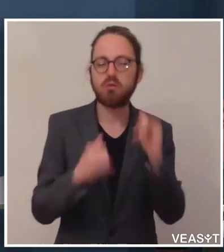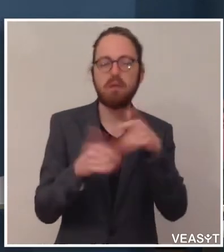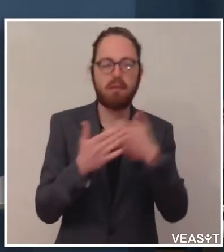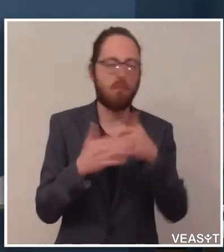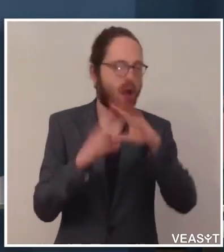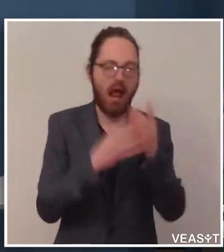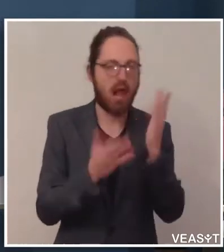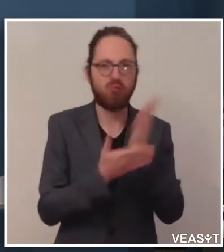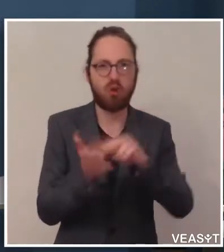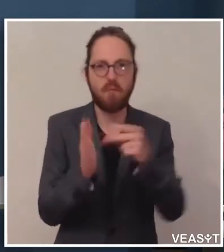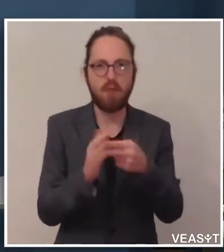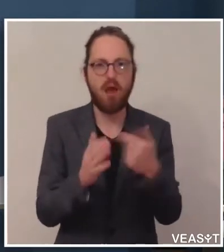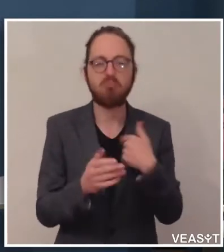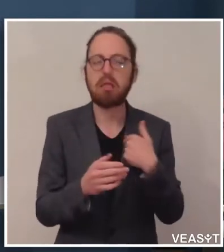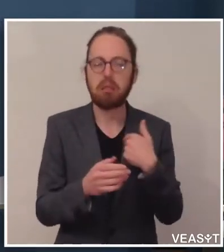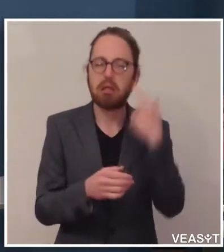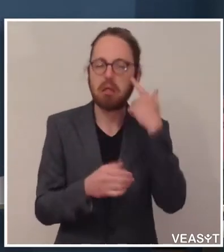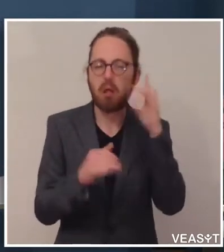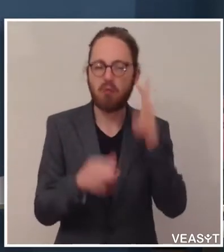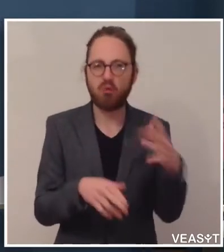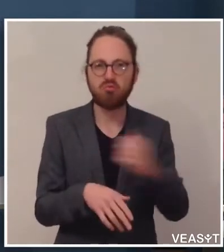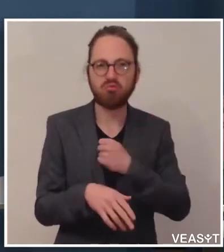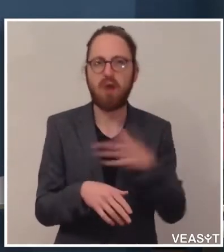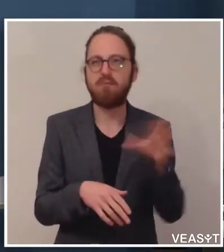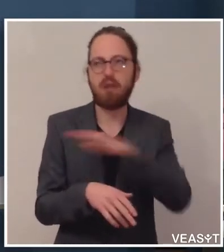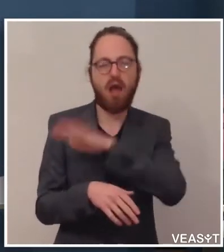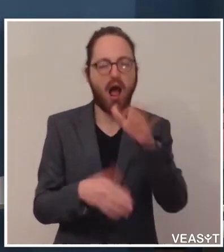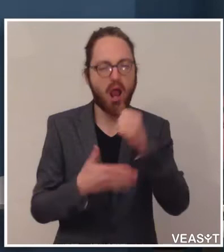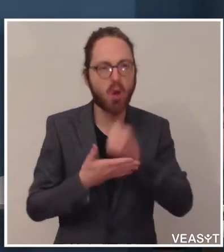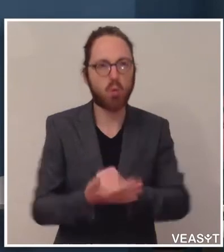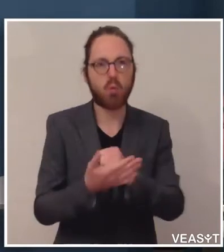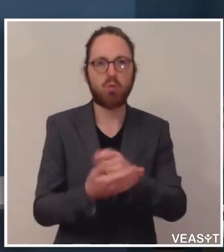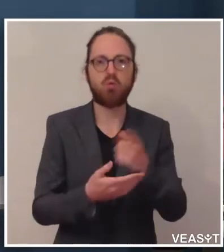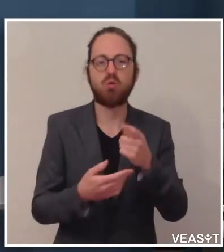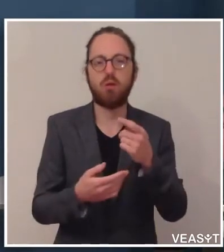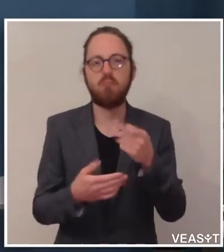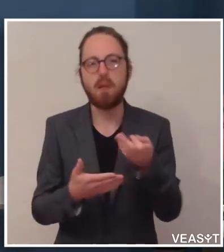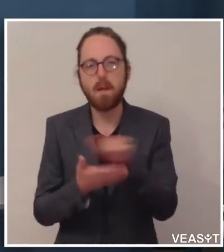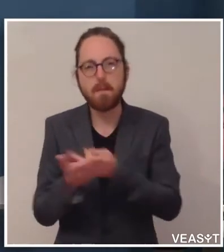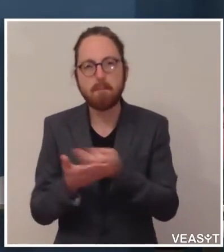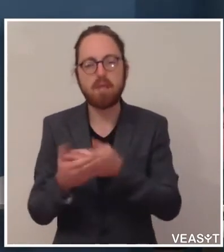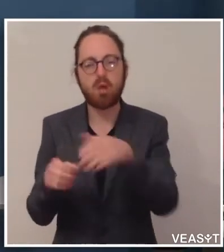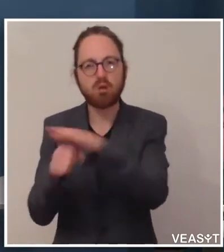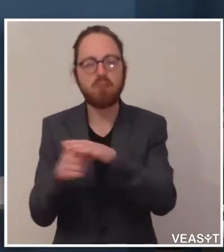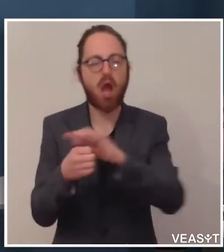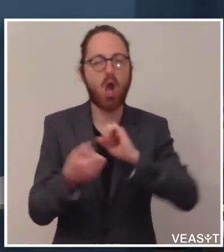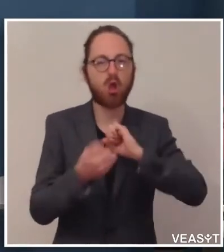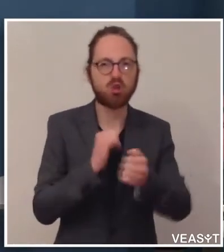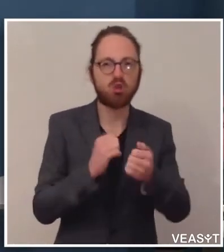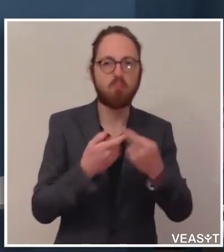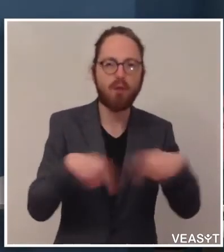gemeinsam auch mit Unterstützung aller dann aus dem Bildungsbereich, der Sportvereine, ganz viel Gutes hier in den nächsten